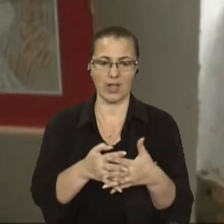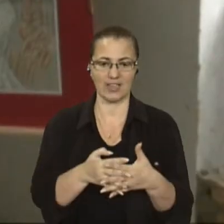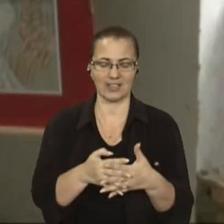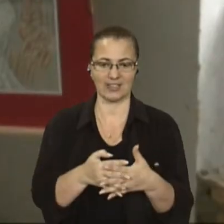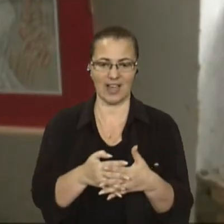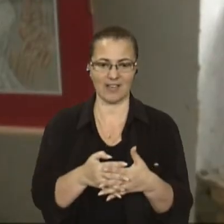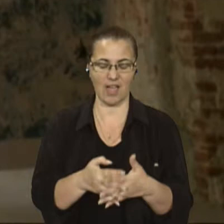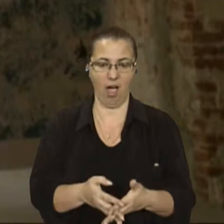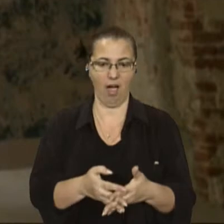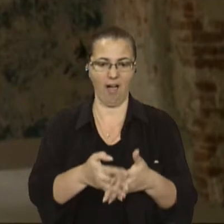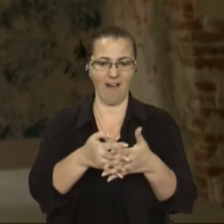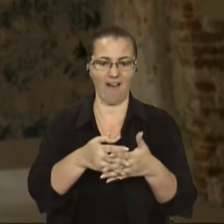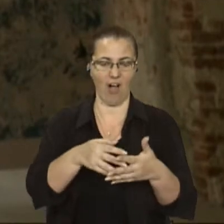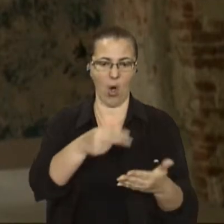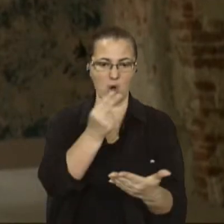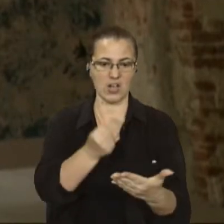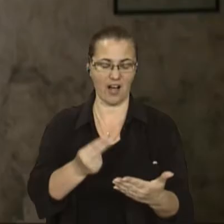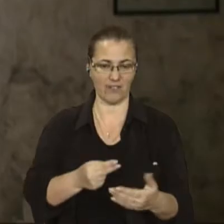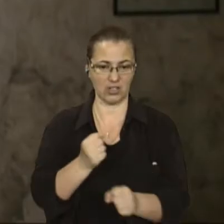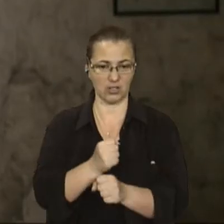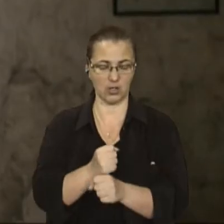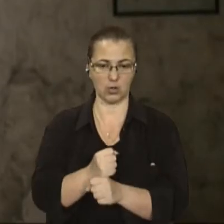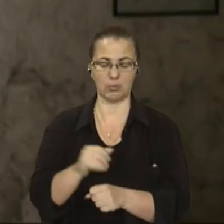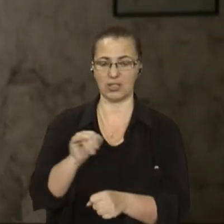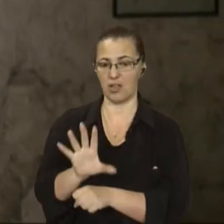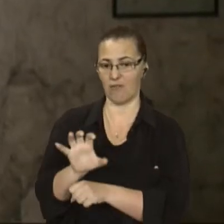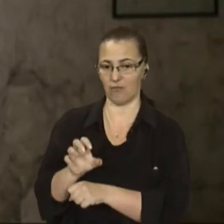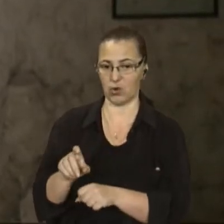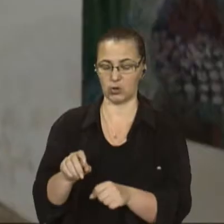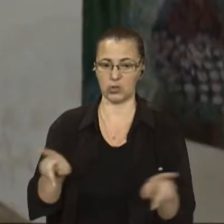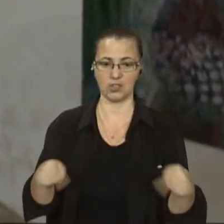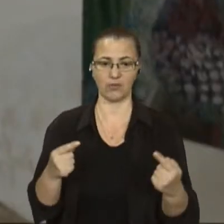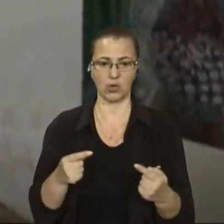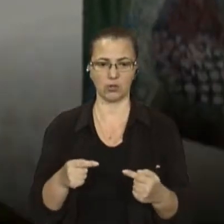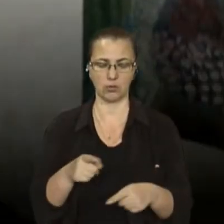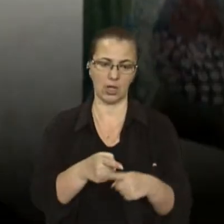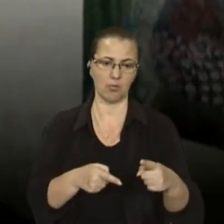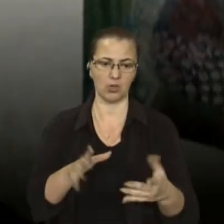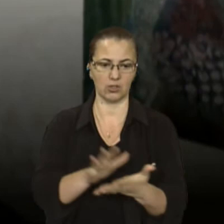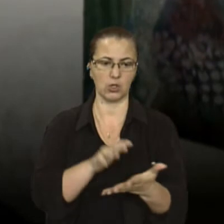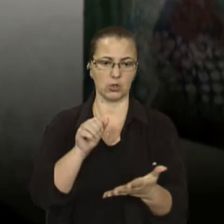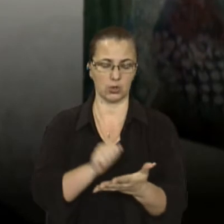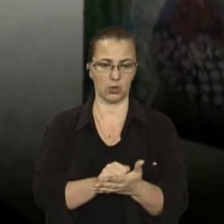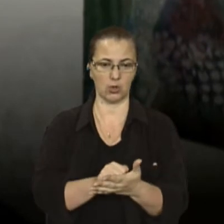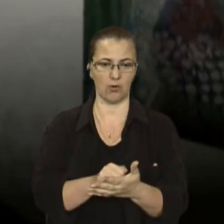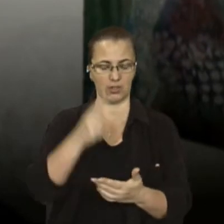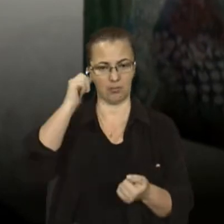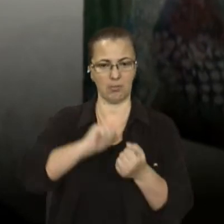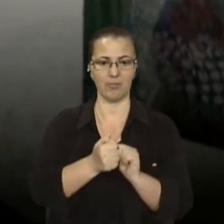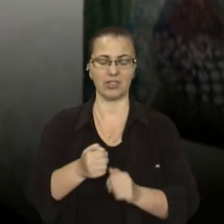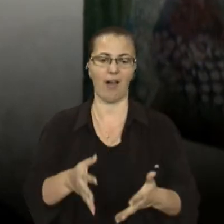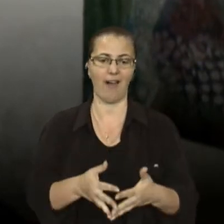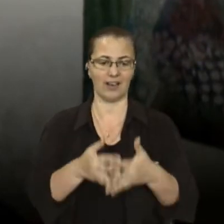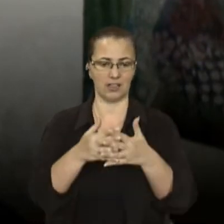робіт та художніх фото, створених у напівзруйнованих пам'ятках архітектури. Я працюю в Софії Київській і дуже люблю